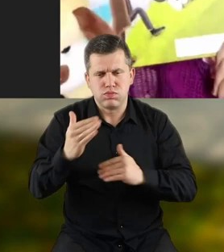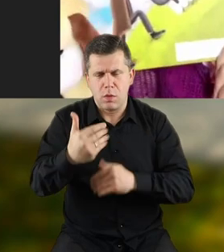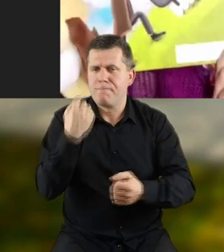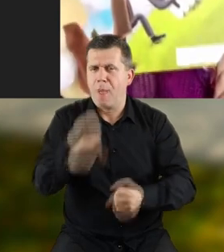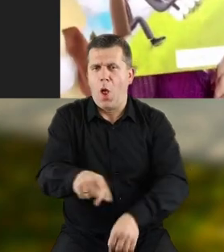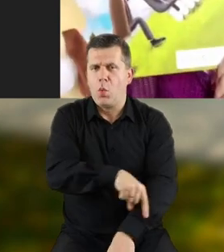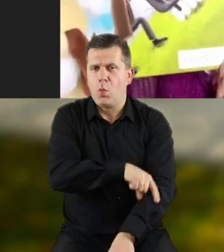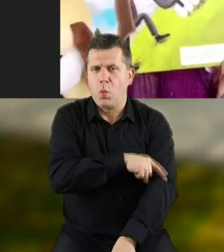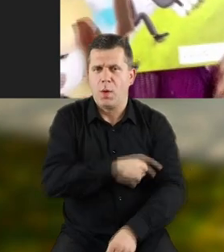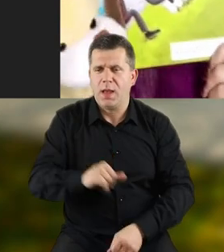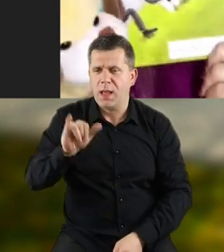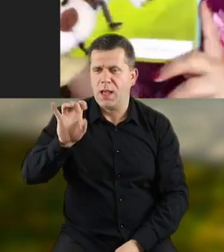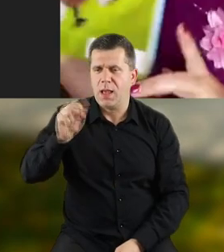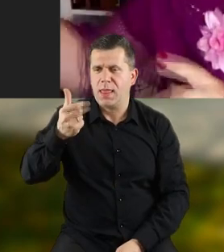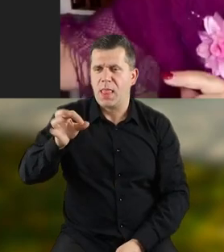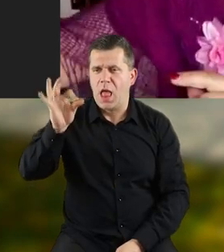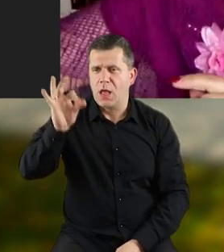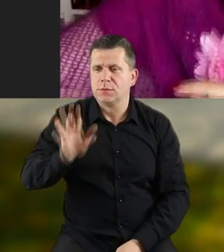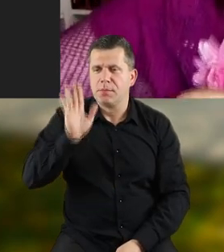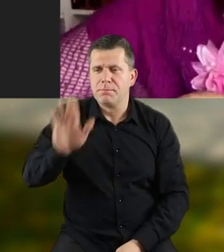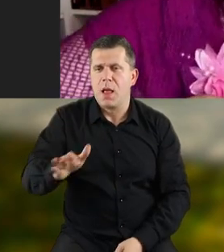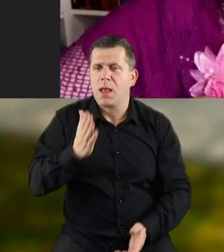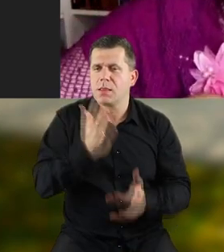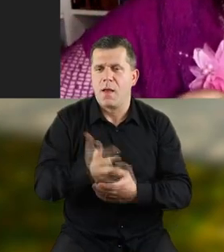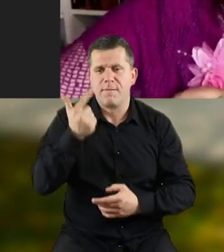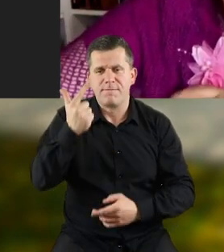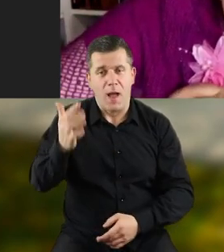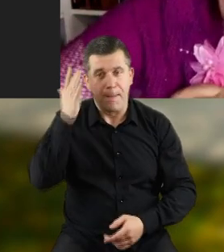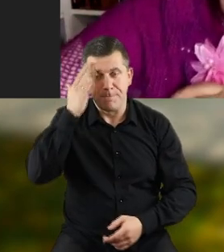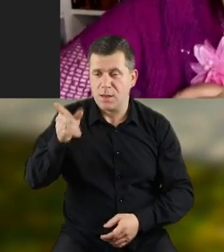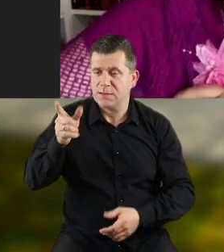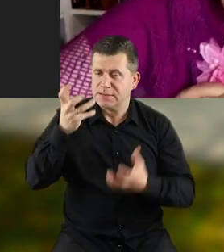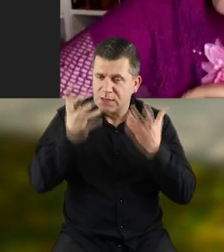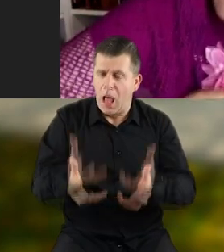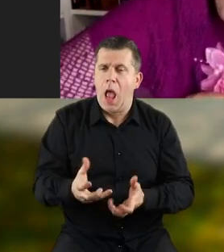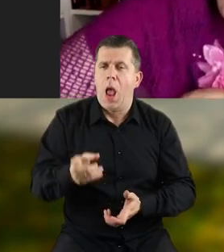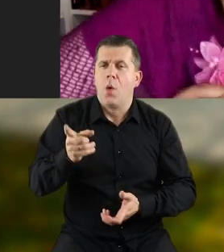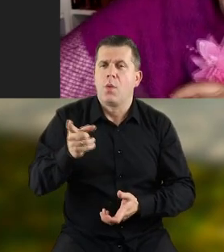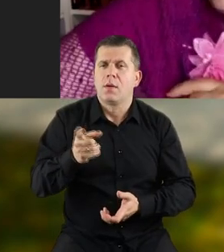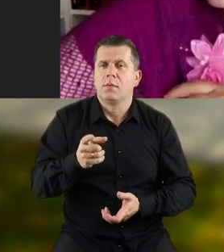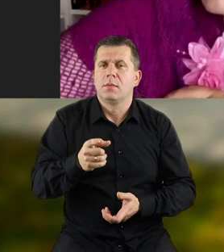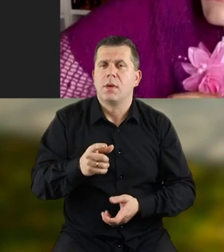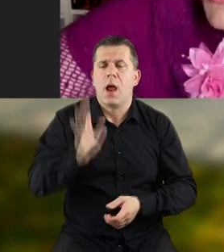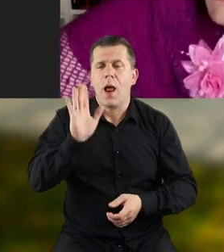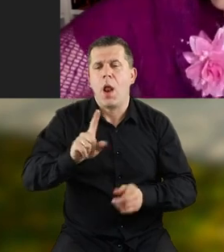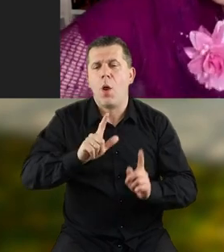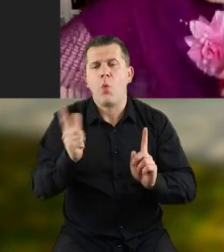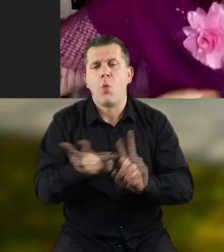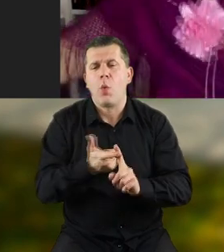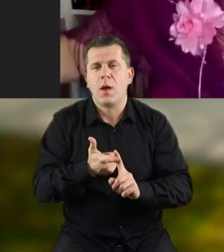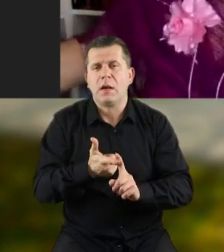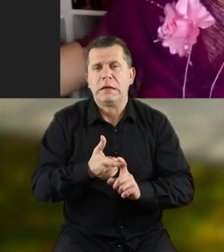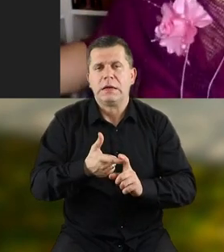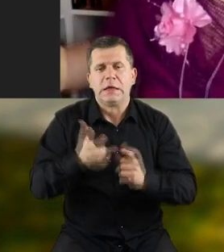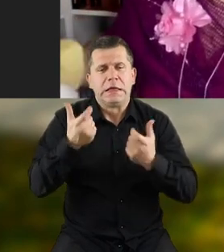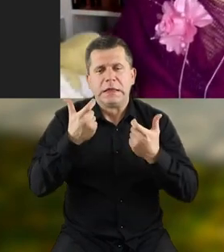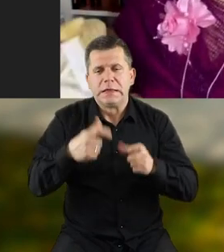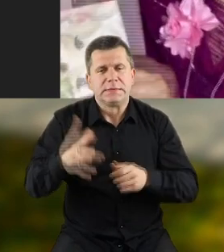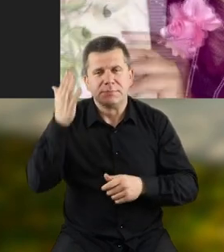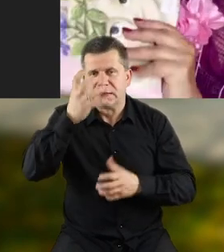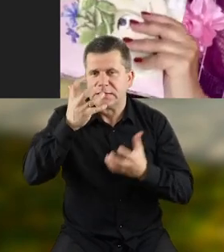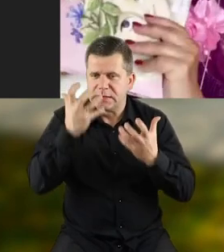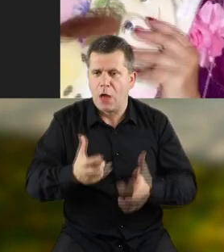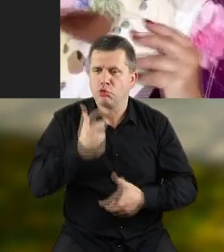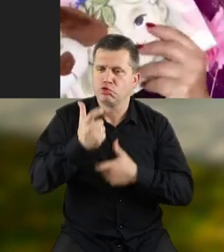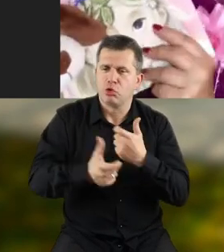którą pisałam bardzo długo, Ignaś, o chłopcu, który miał tylko dwa marzenia, chciał być kimś, ale drugie, słuchajcie, marzenie, nikt o tym nie